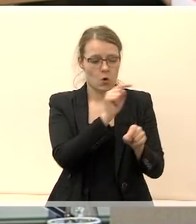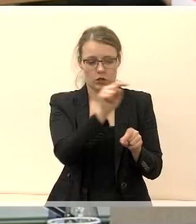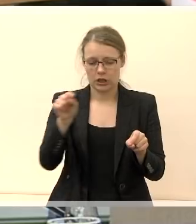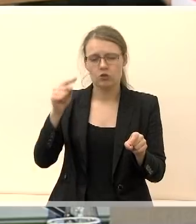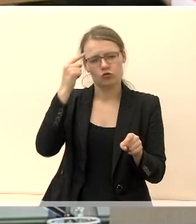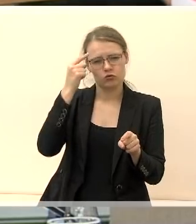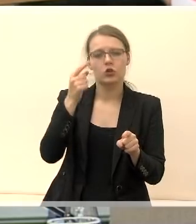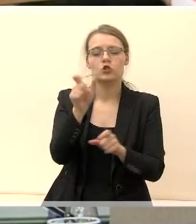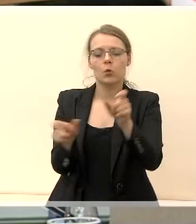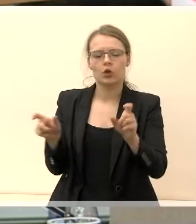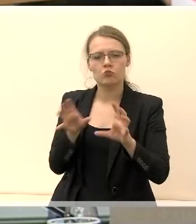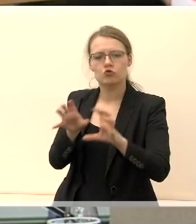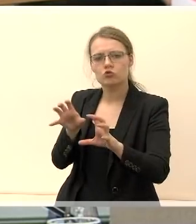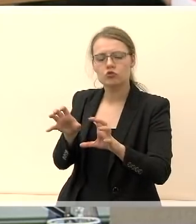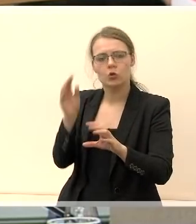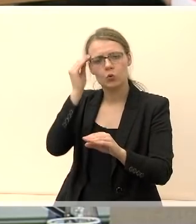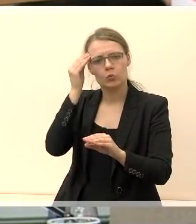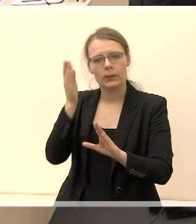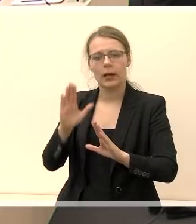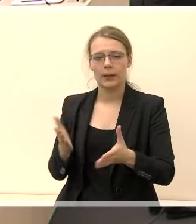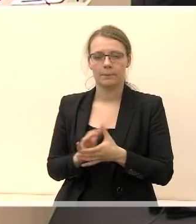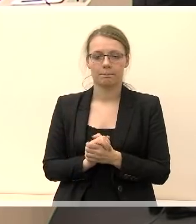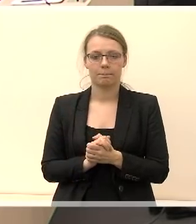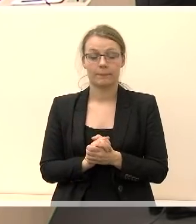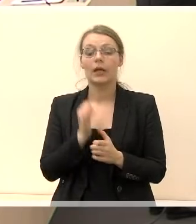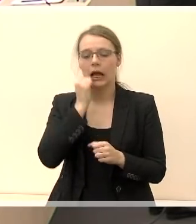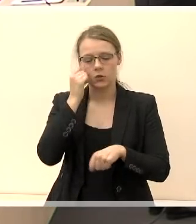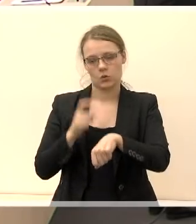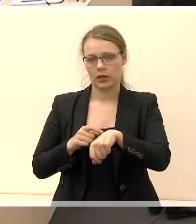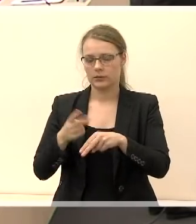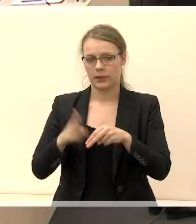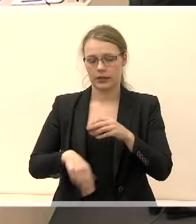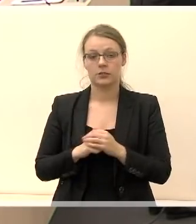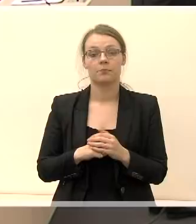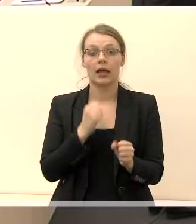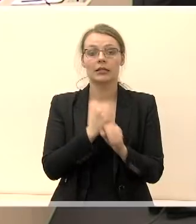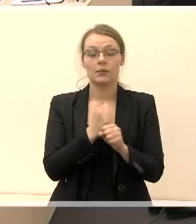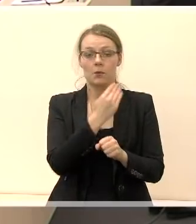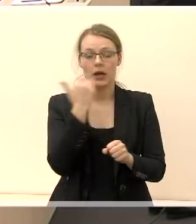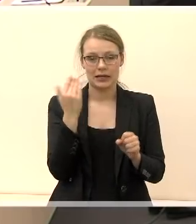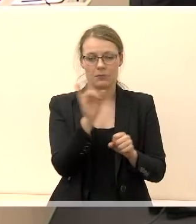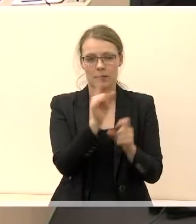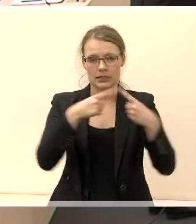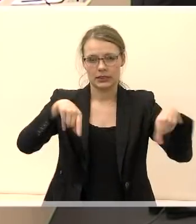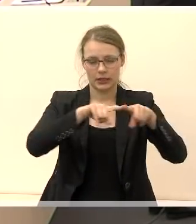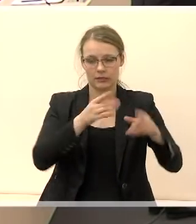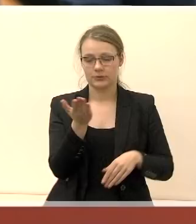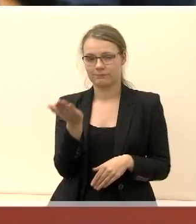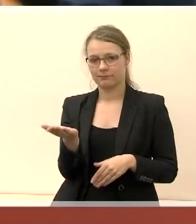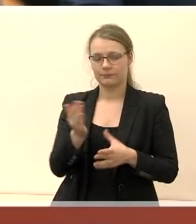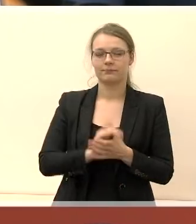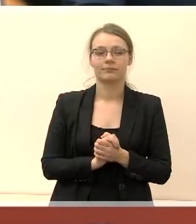reikia rūpintis gyventojais. Dėkui, laikas baigėse. Darbo partijos, Marijampolės Kyrius ir Metas Ražinskas.